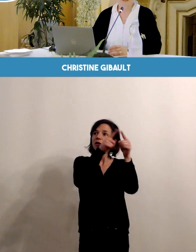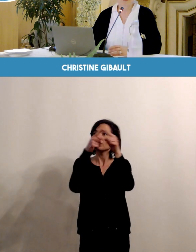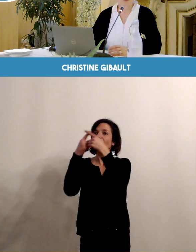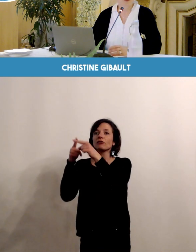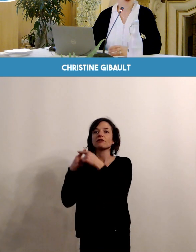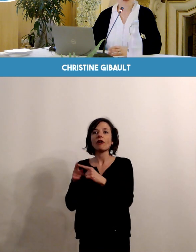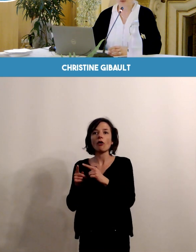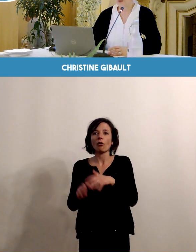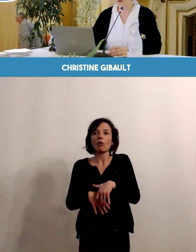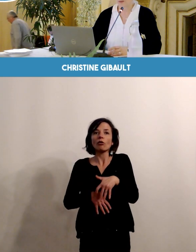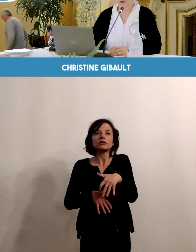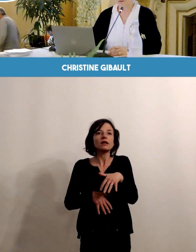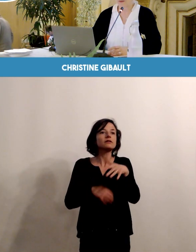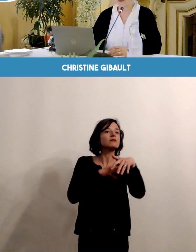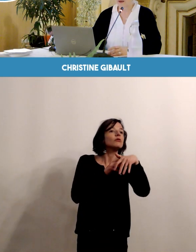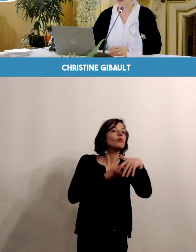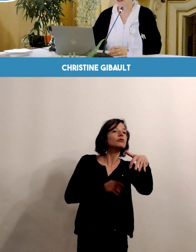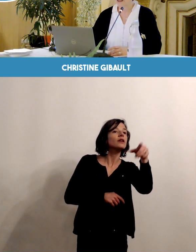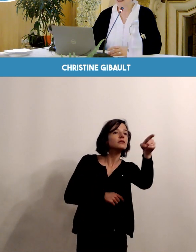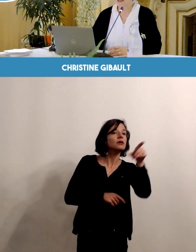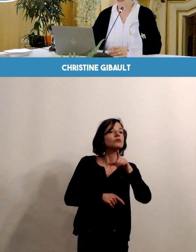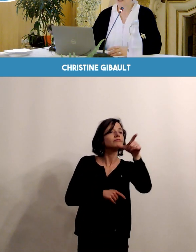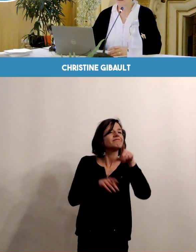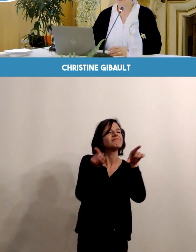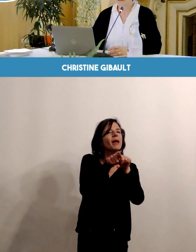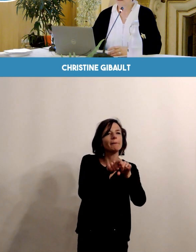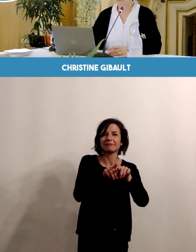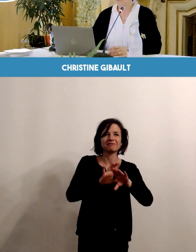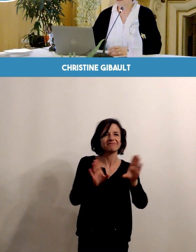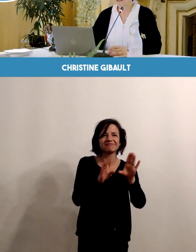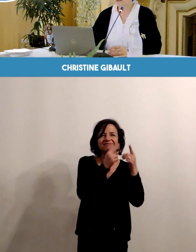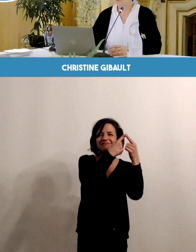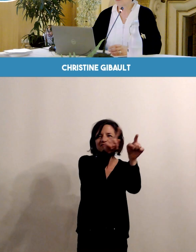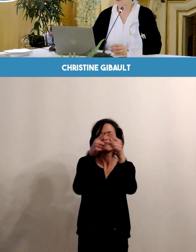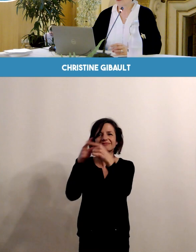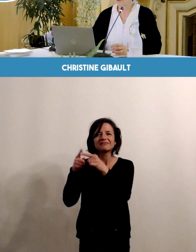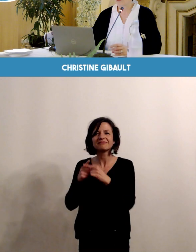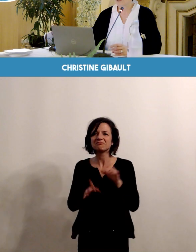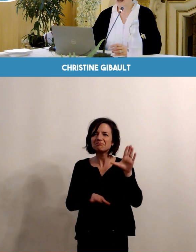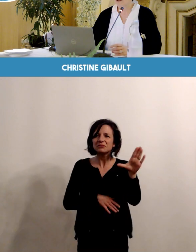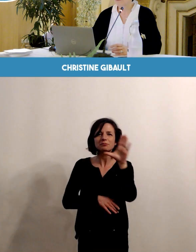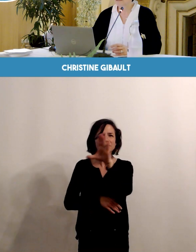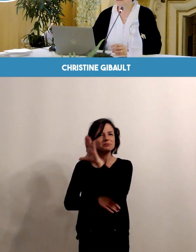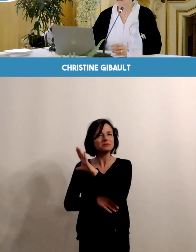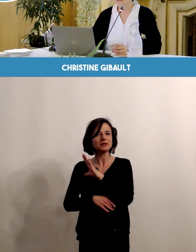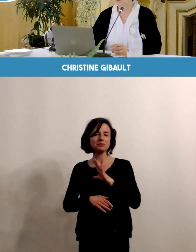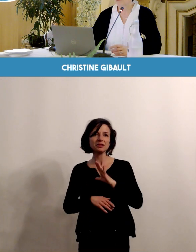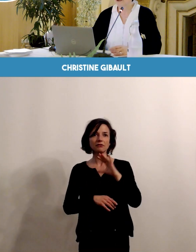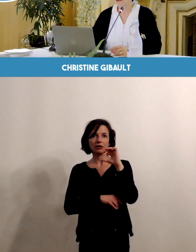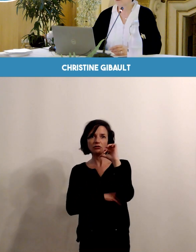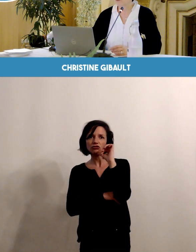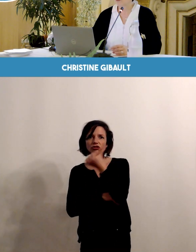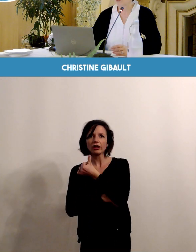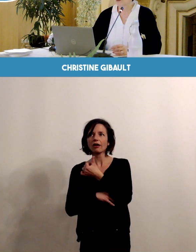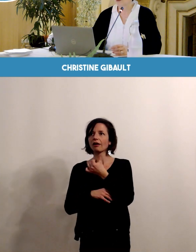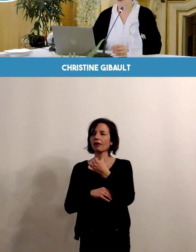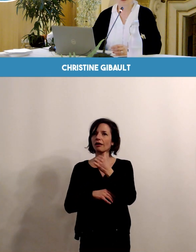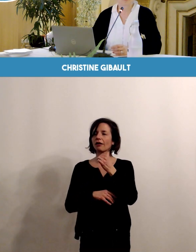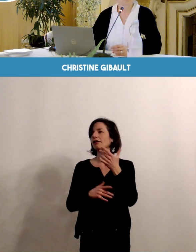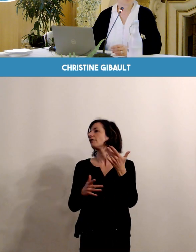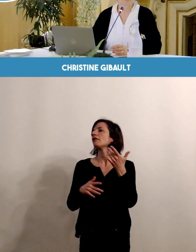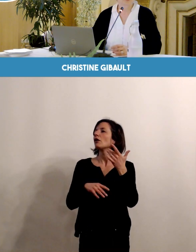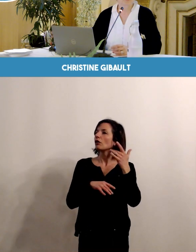grossesse ne se ressemble pour une même femme. Et cette grossesse est une expérience qui s'accompagne de